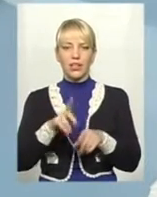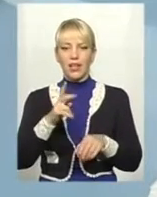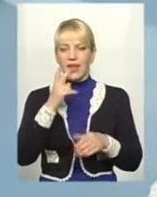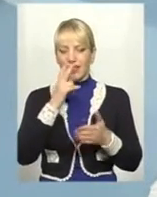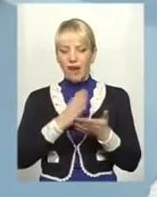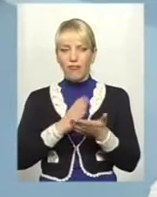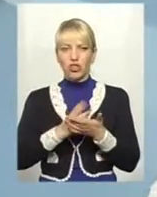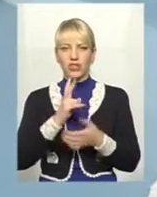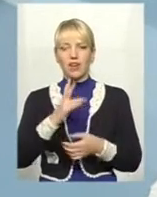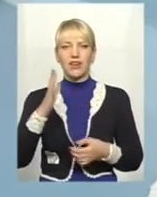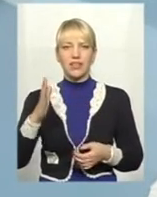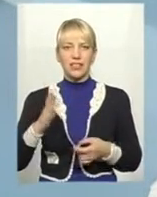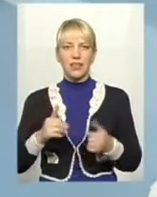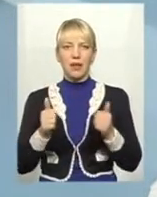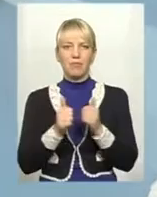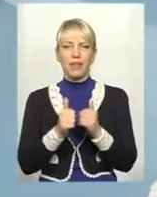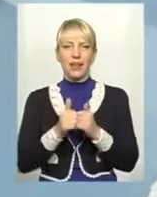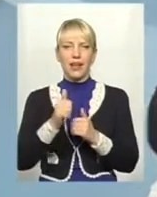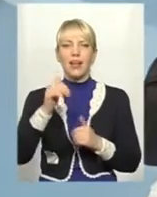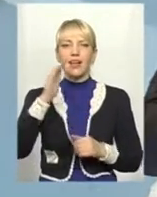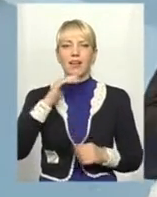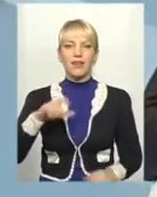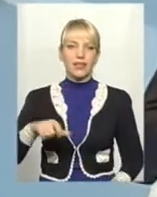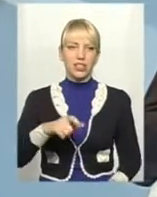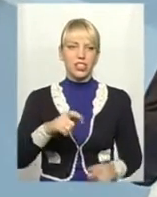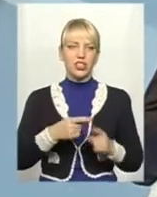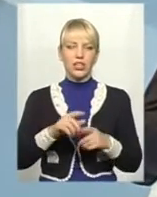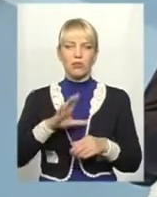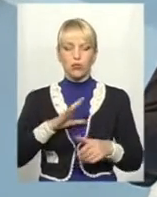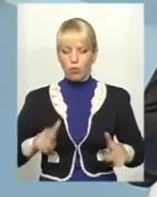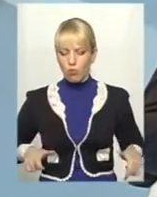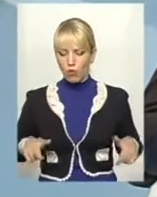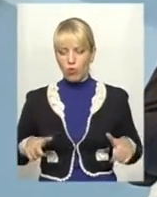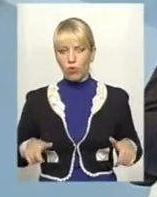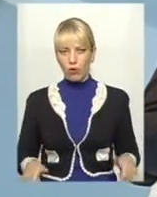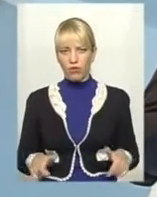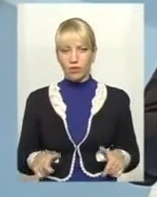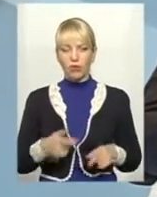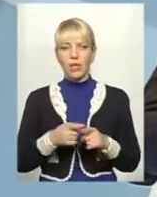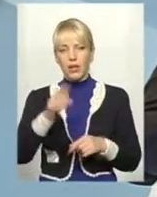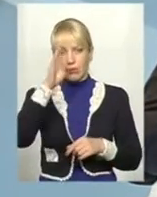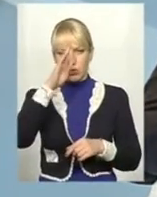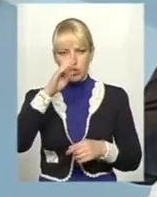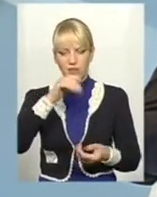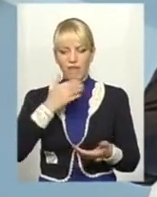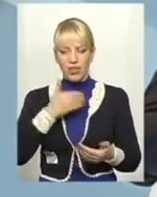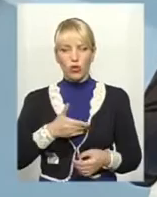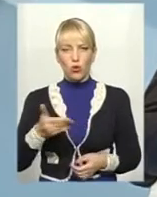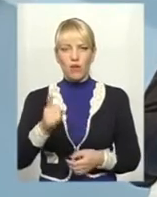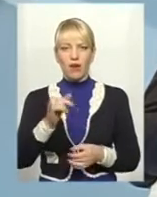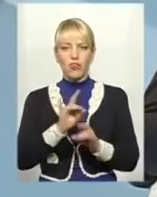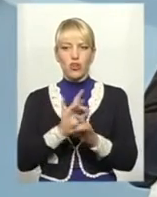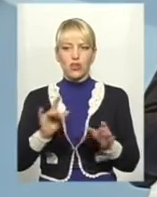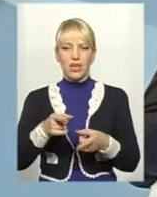біля річки. Він, будучи полковником, звітував і розказував реальну